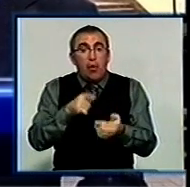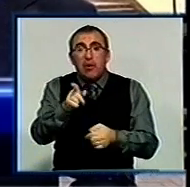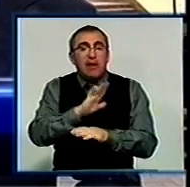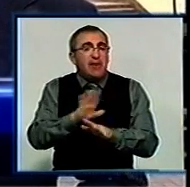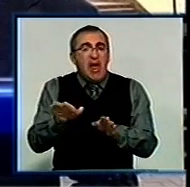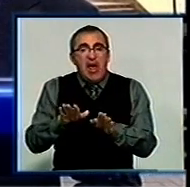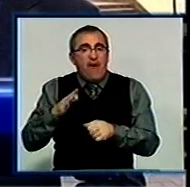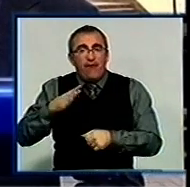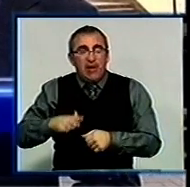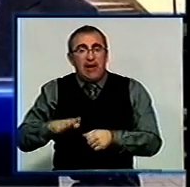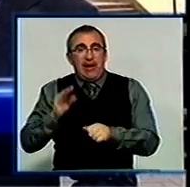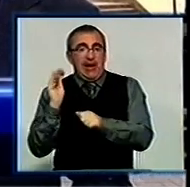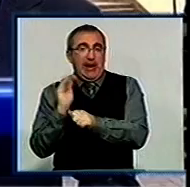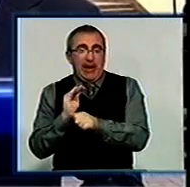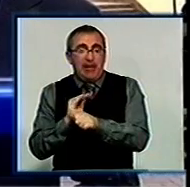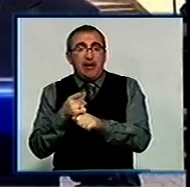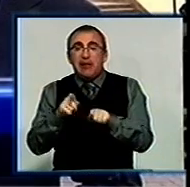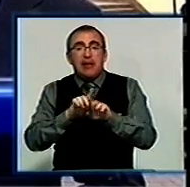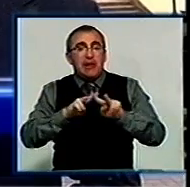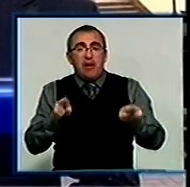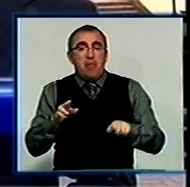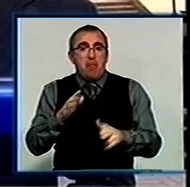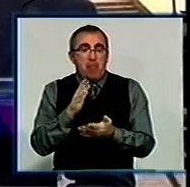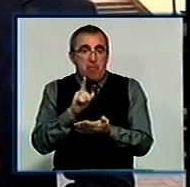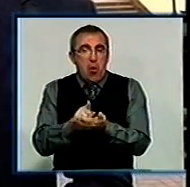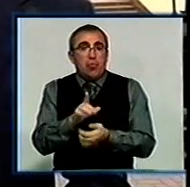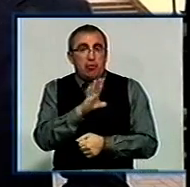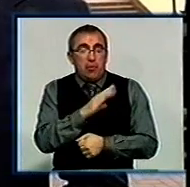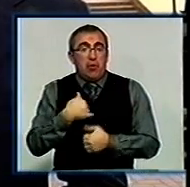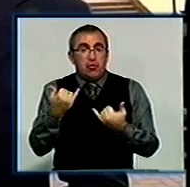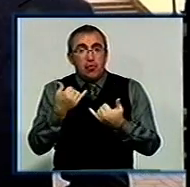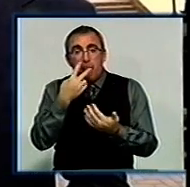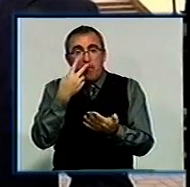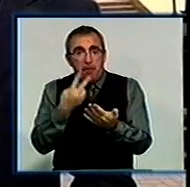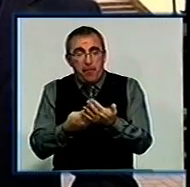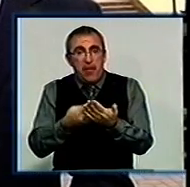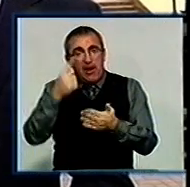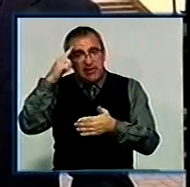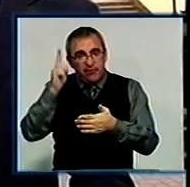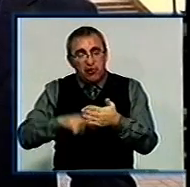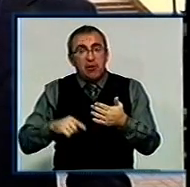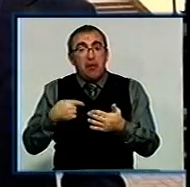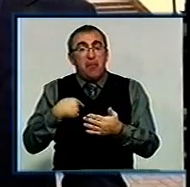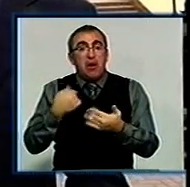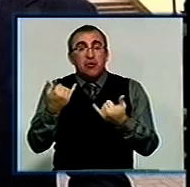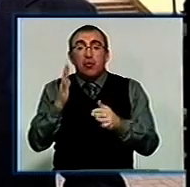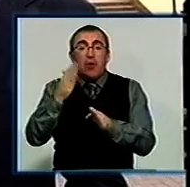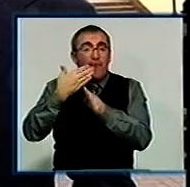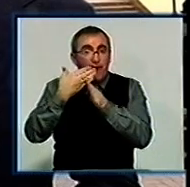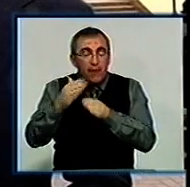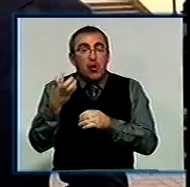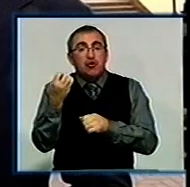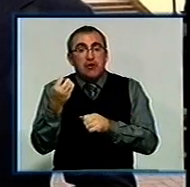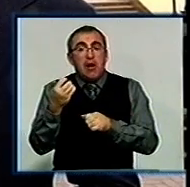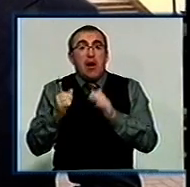витримують критики. Вони не такі, як мають бути. Сьогодні я пересвідчився, що ми не тільки виділили кошти, а ще